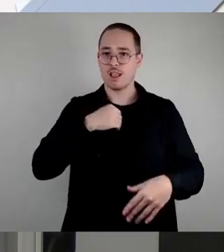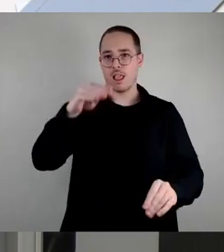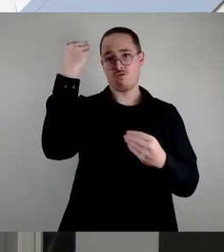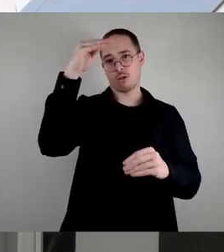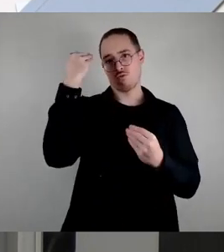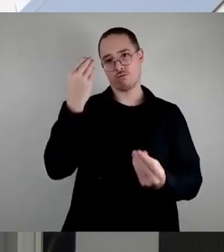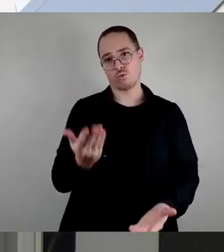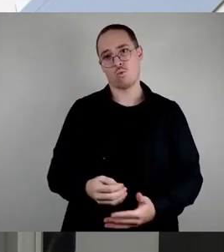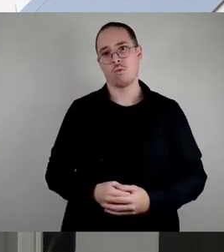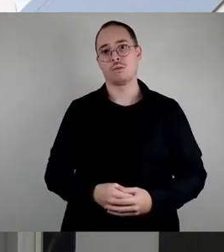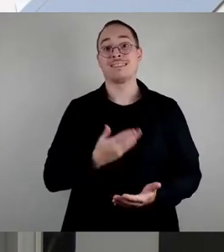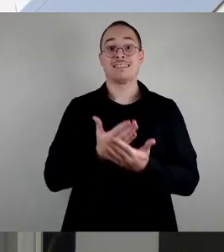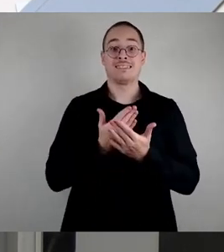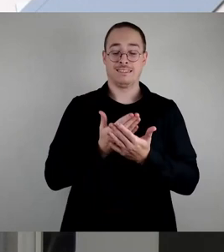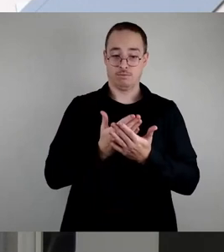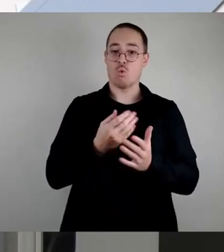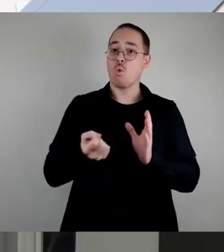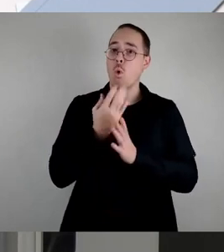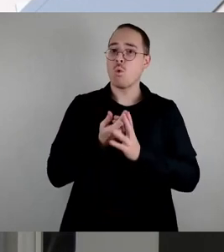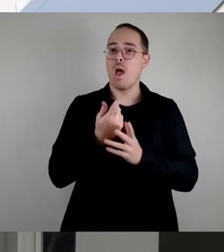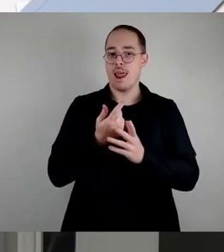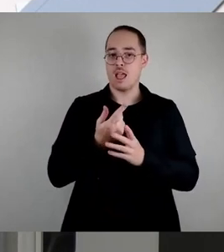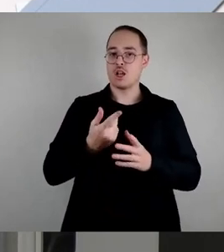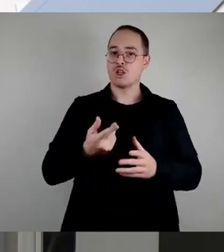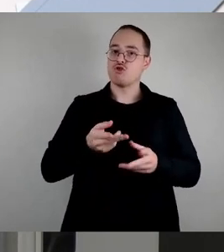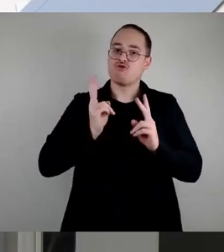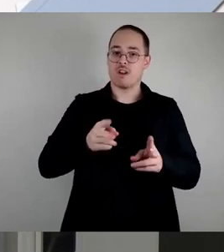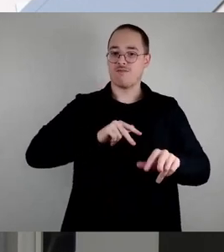muss sich auch in ihrer digitalen Zugänglichkeit wiederfinden.